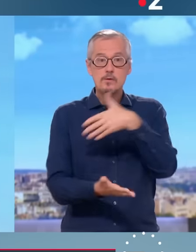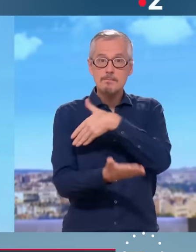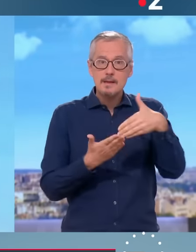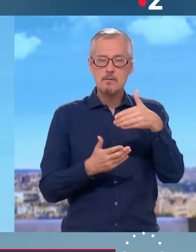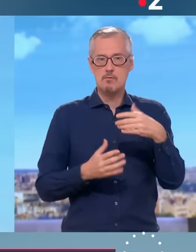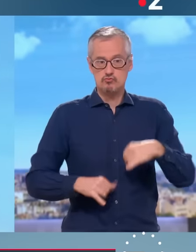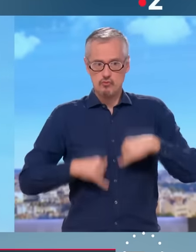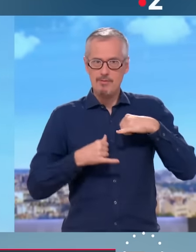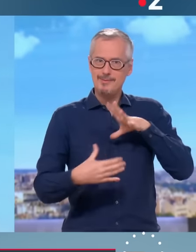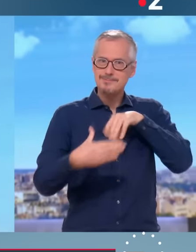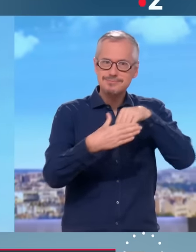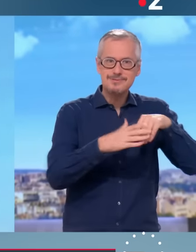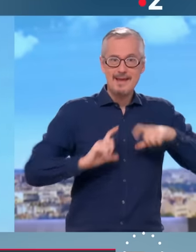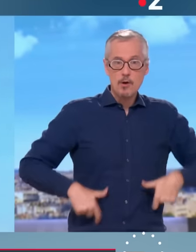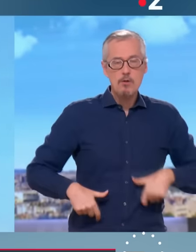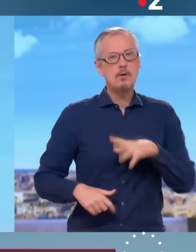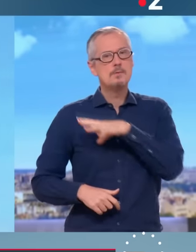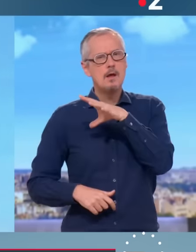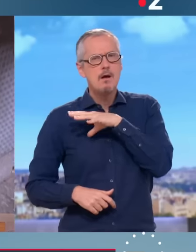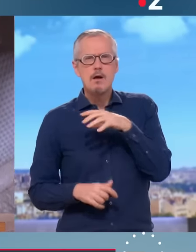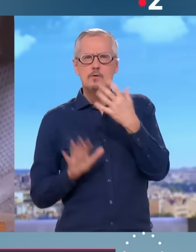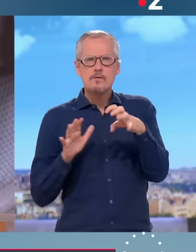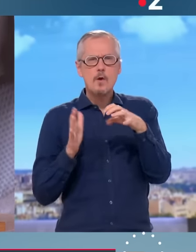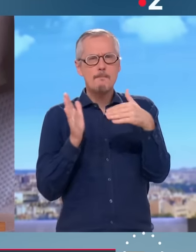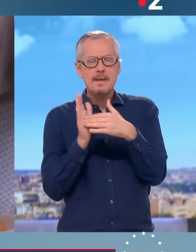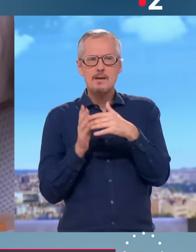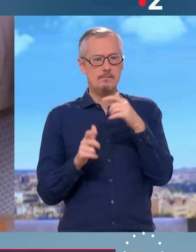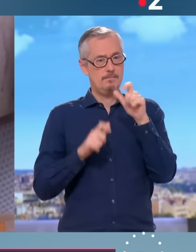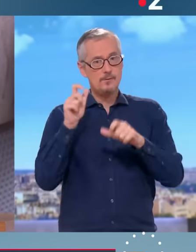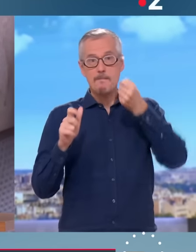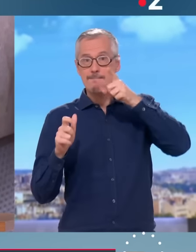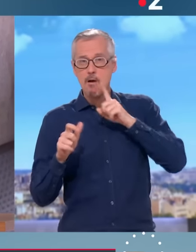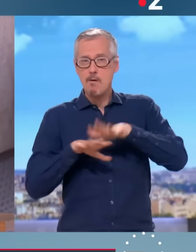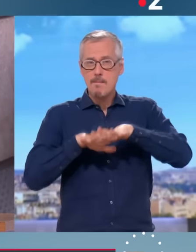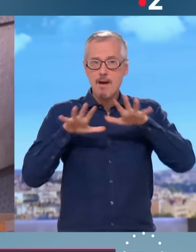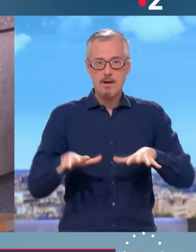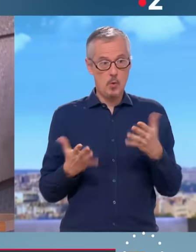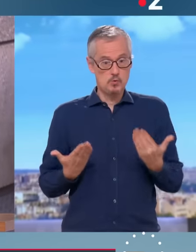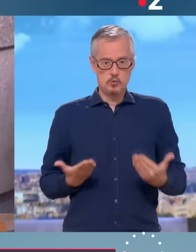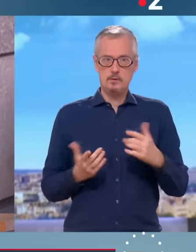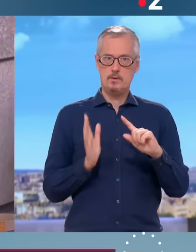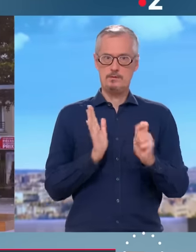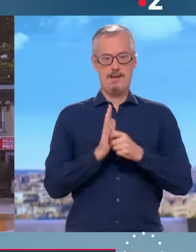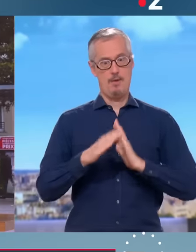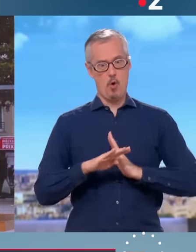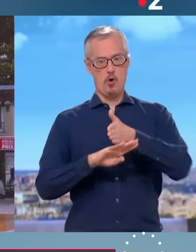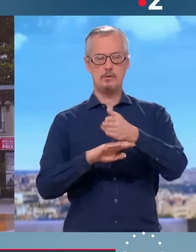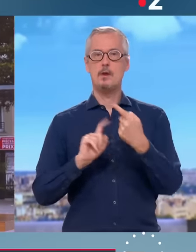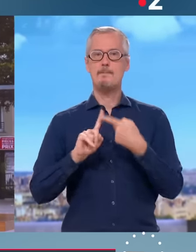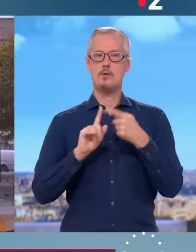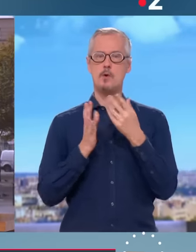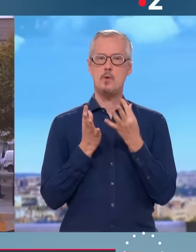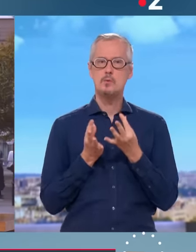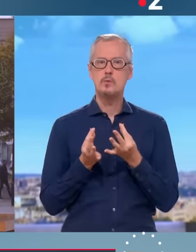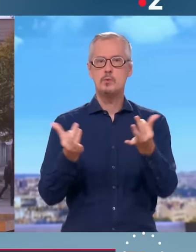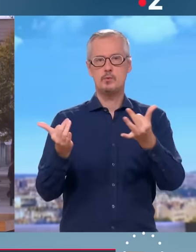enseignants. Il y a 24 millions de parents d'élèves. Aujourd'hui, ils veulent rentrer, ils veulent passer la rentrée dans de bonnes conditions. Ils